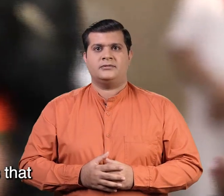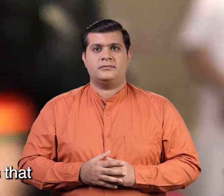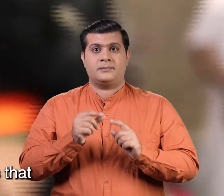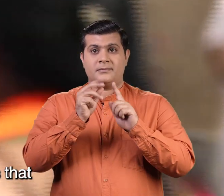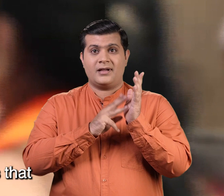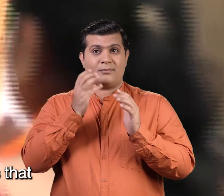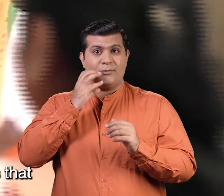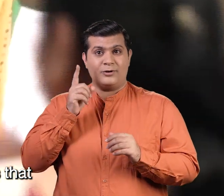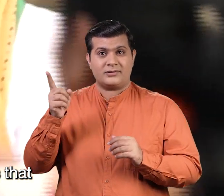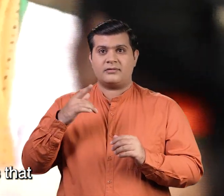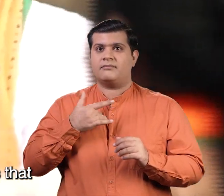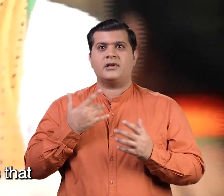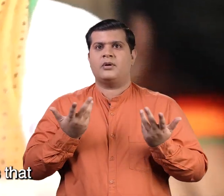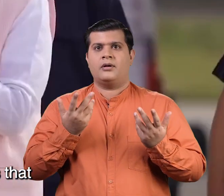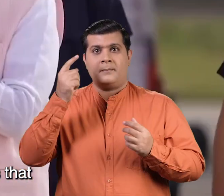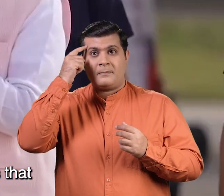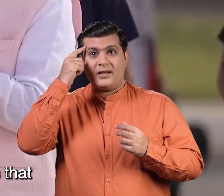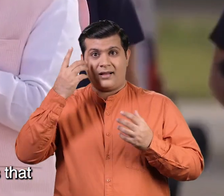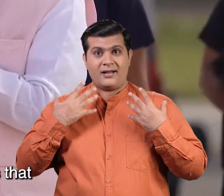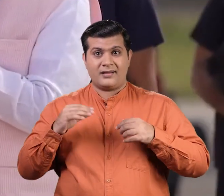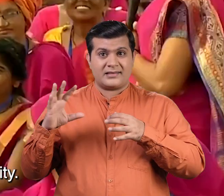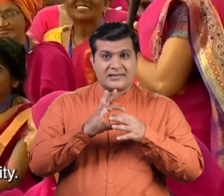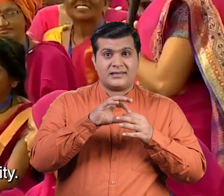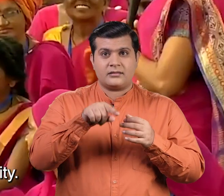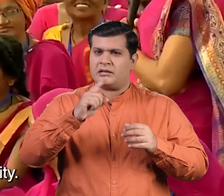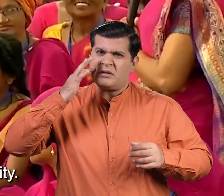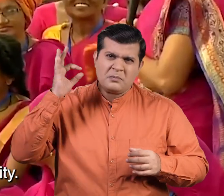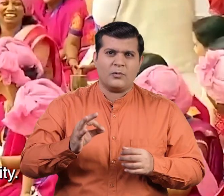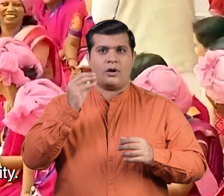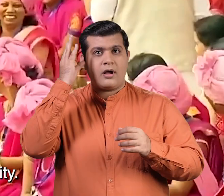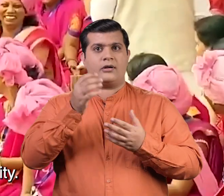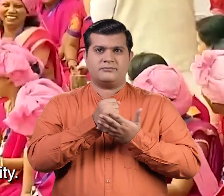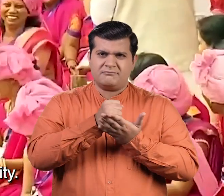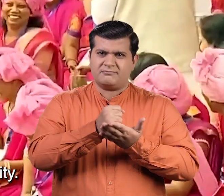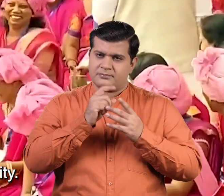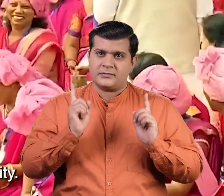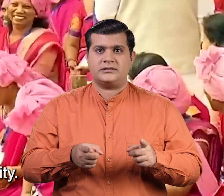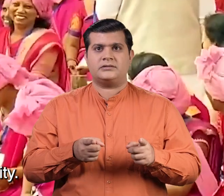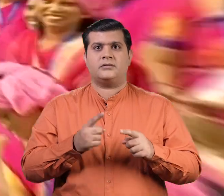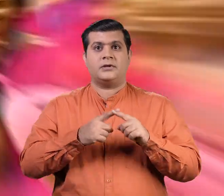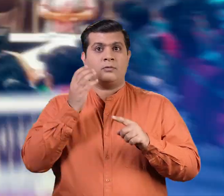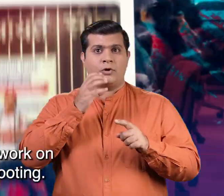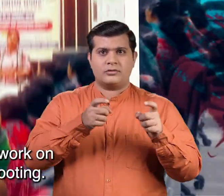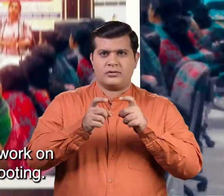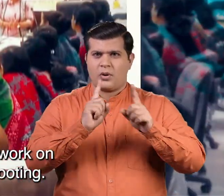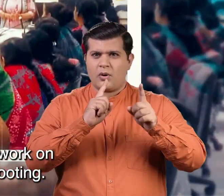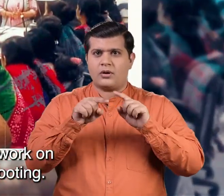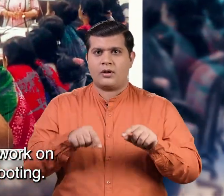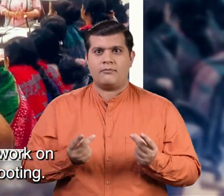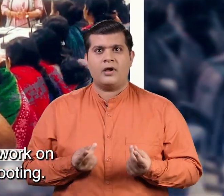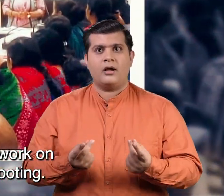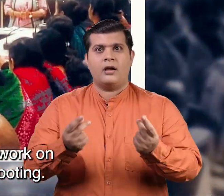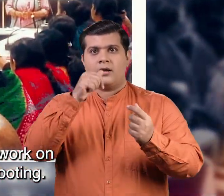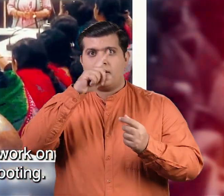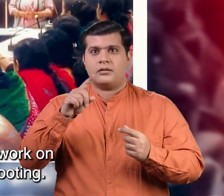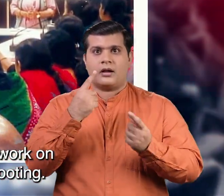मानने ये प्रधान मंत्री शिलिरेंदर मोदीजी का मानना है कि मानसिक स्वास्त को हमेशा प्रात्मिक्ता दी जानी चाहिए उनके देत्व